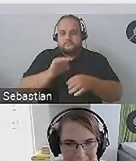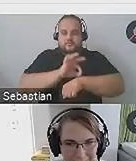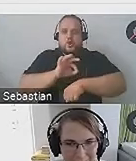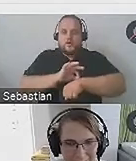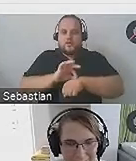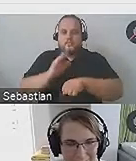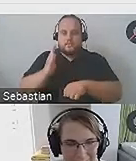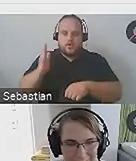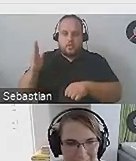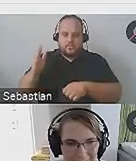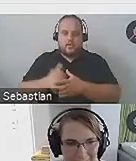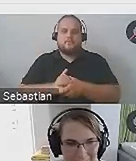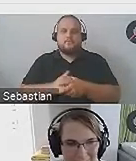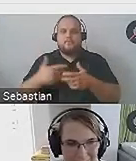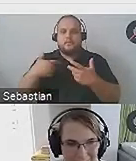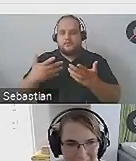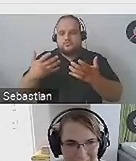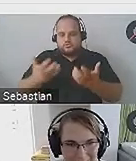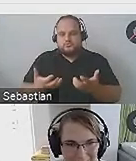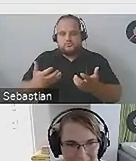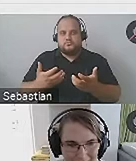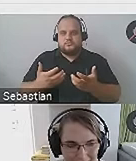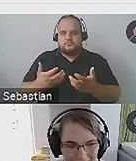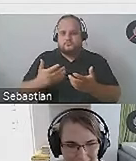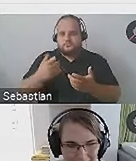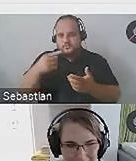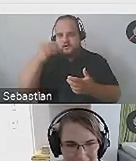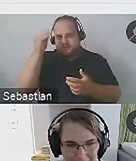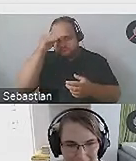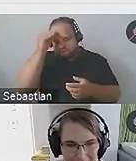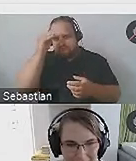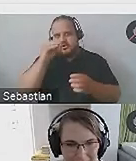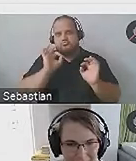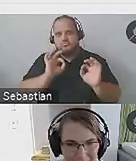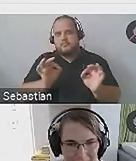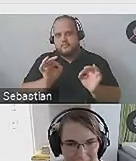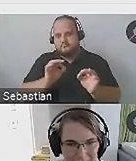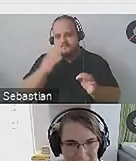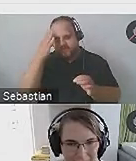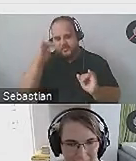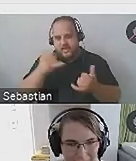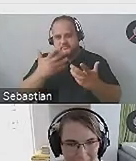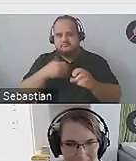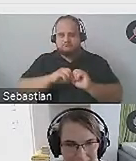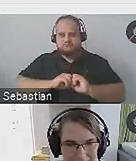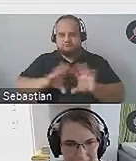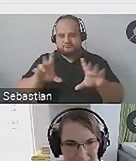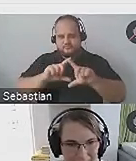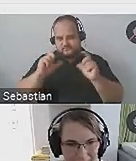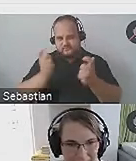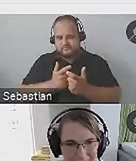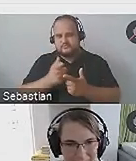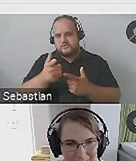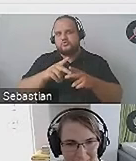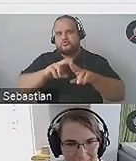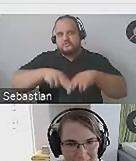chciałybyśmy, aby ta wiedza i te dobre praktyki poszły w świat i zostały z Wami, dlatego